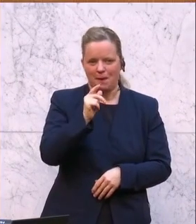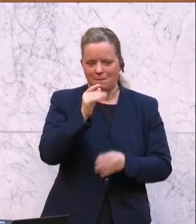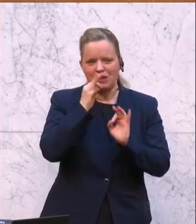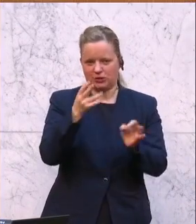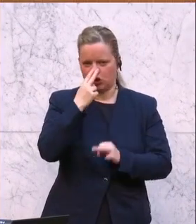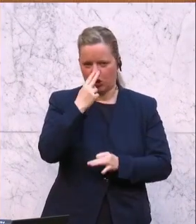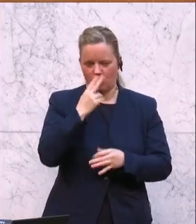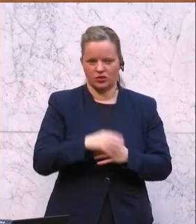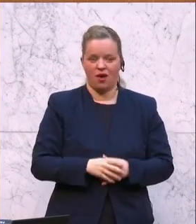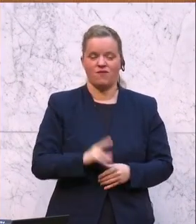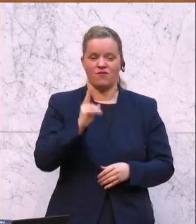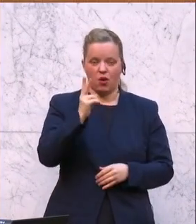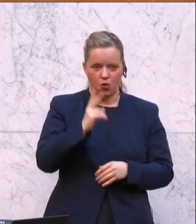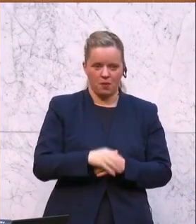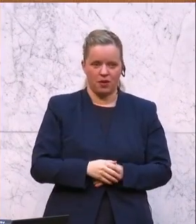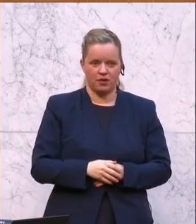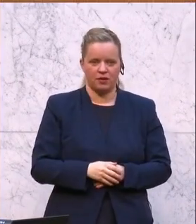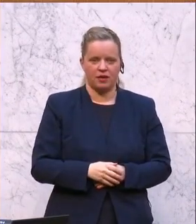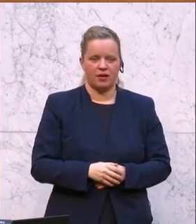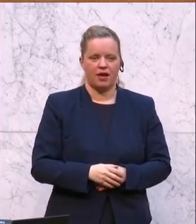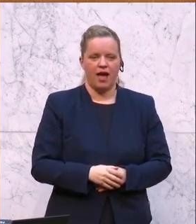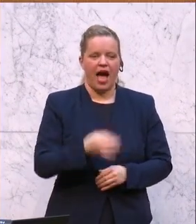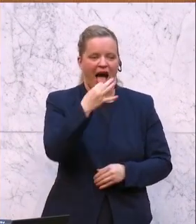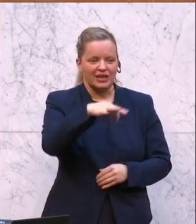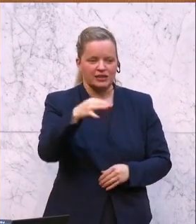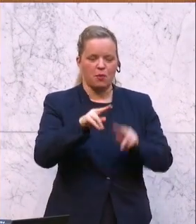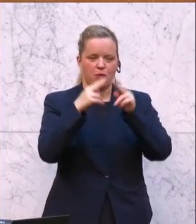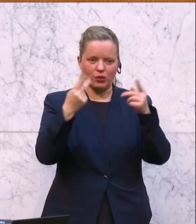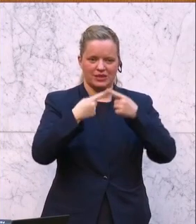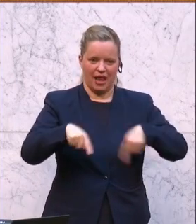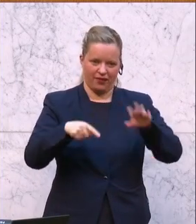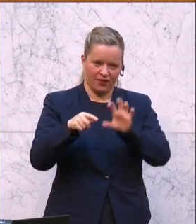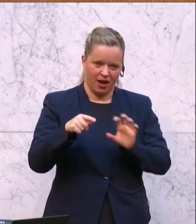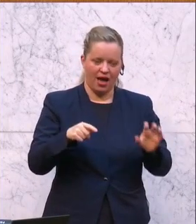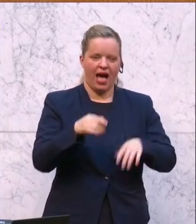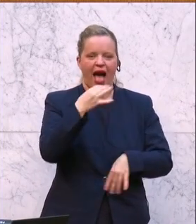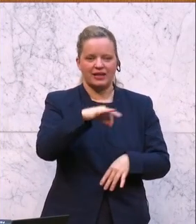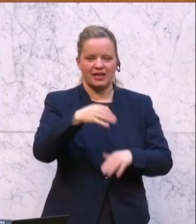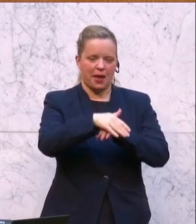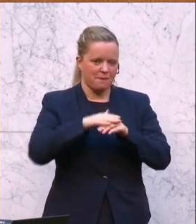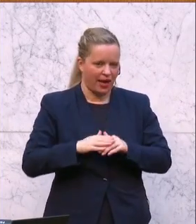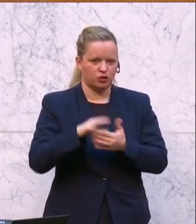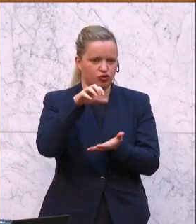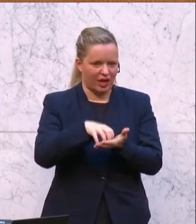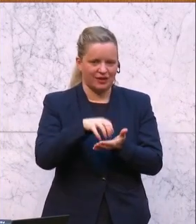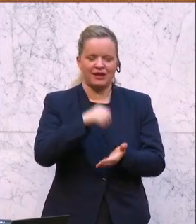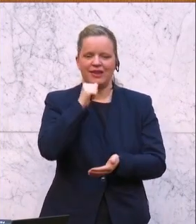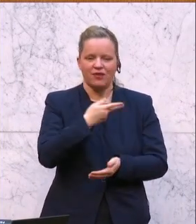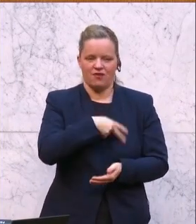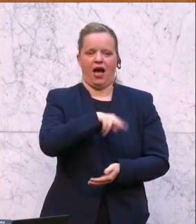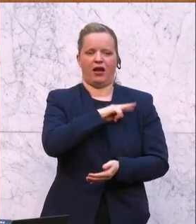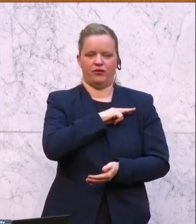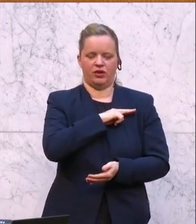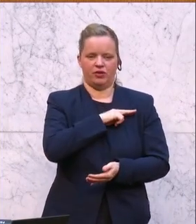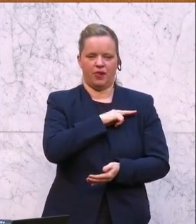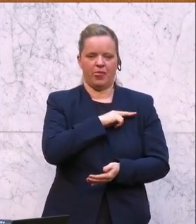warum es nicht besser ausschaut? Weil die einzelnen Bundesländer, die einzelnen Gemeinden, die einzelnen Städte nicht verantwortlich dafür sind,